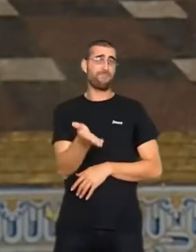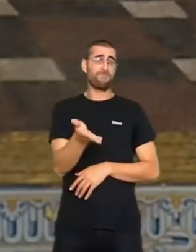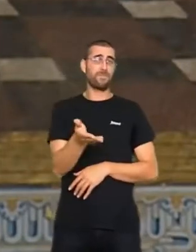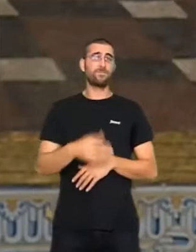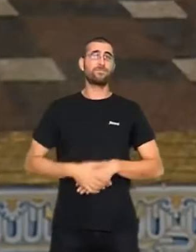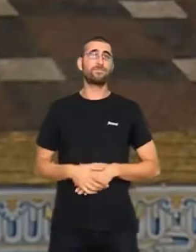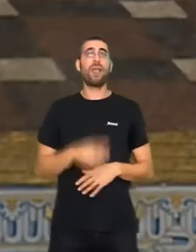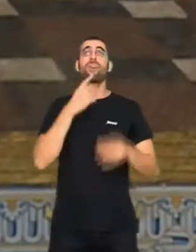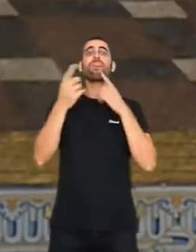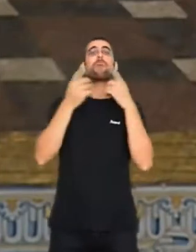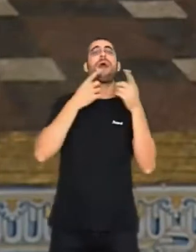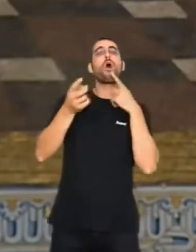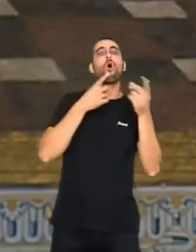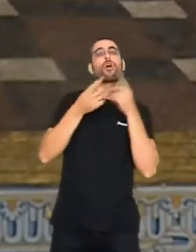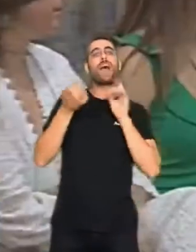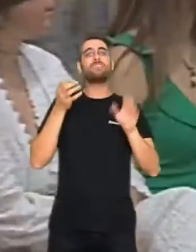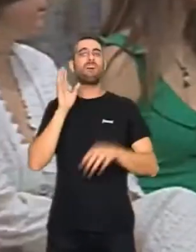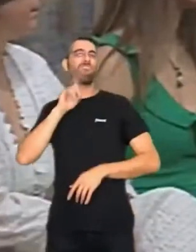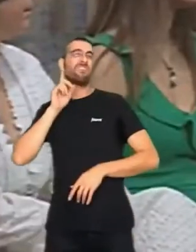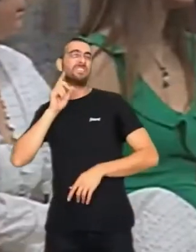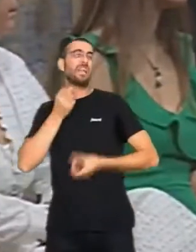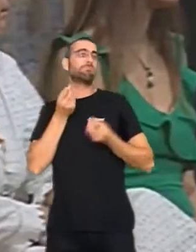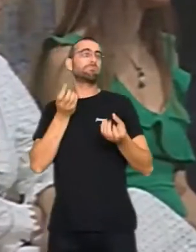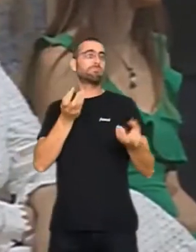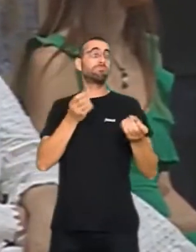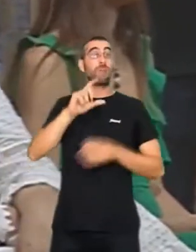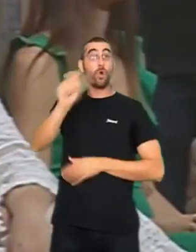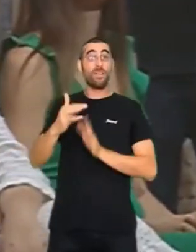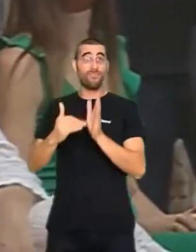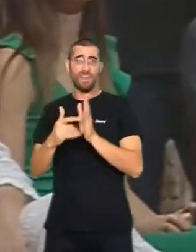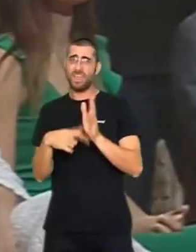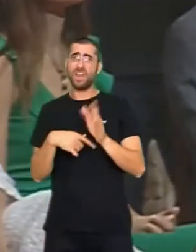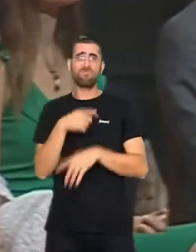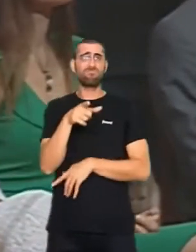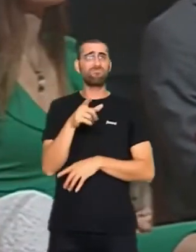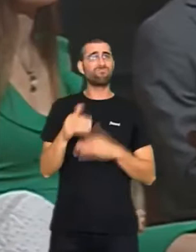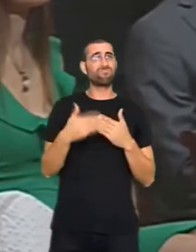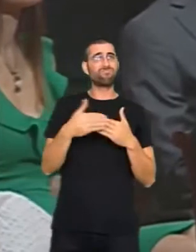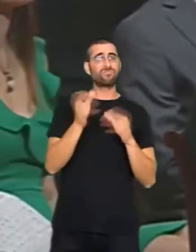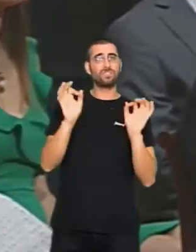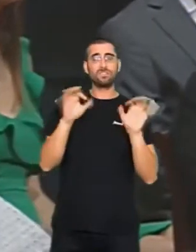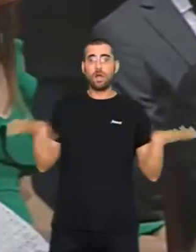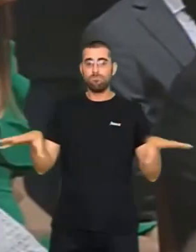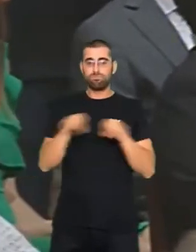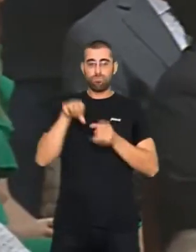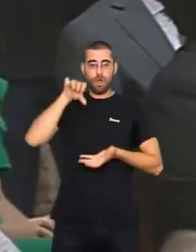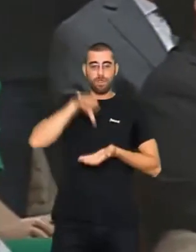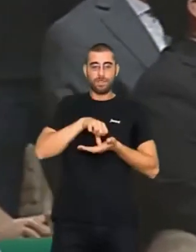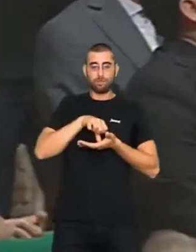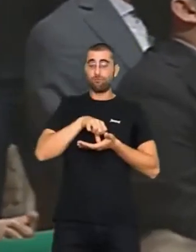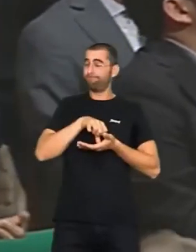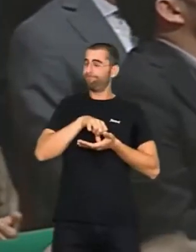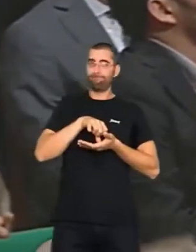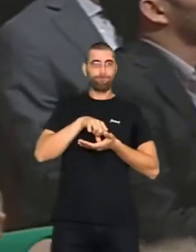Front a les demagogis basades en falsedats, és imprescindible que la comunitat valenciana rebugi les tendències recentralitzadores que estan contagiant